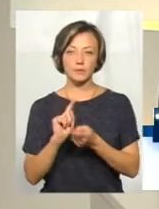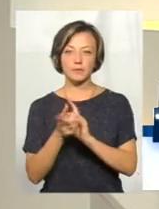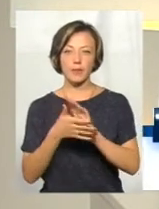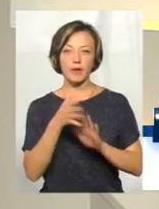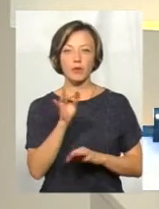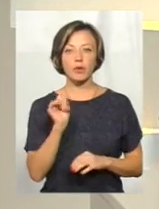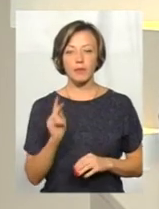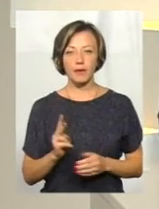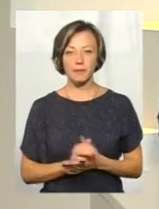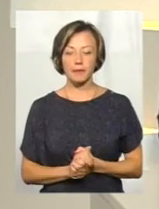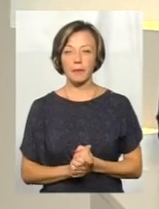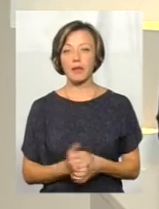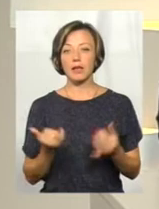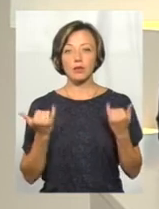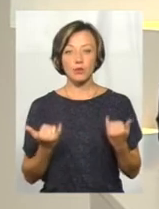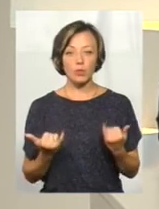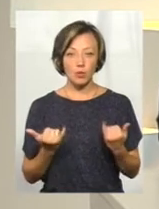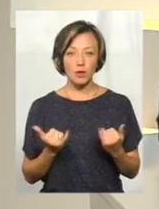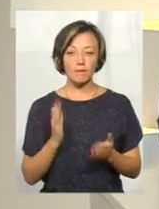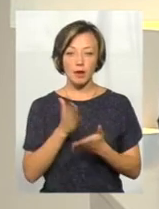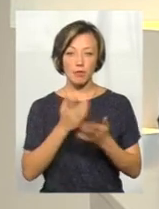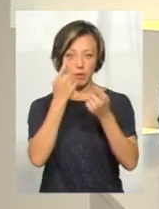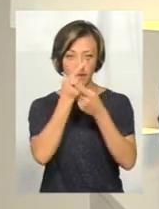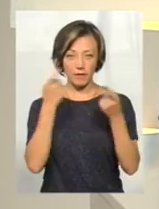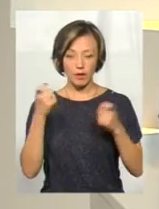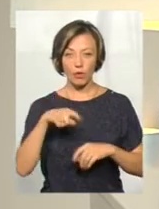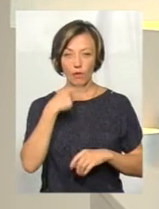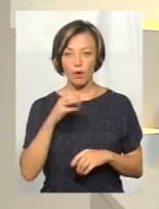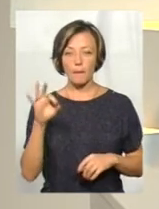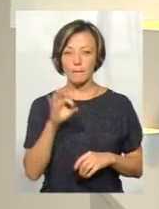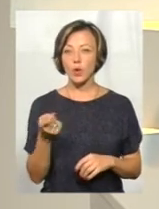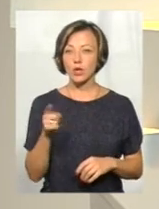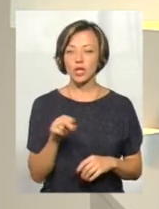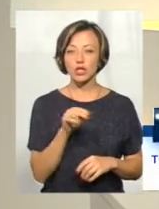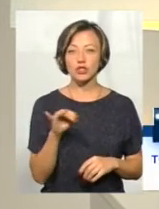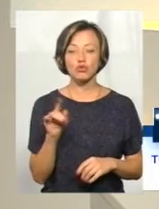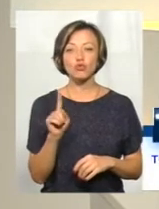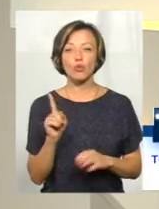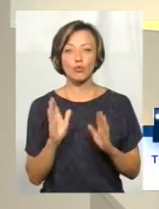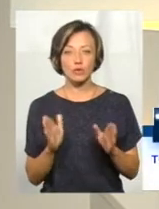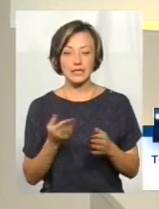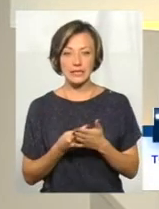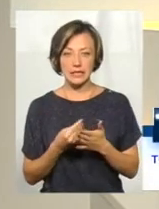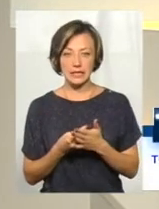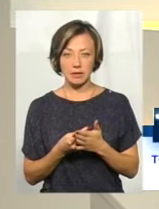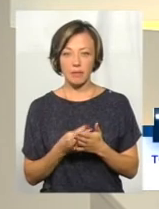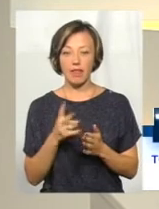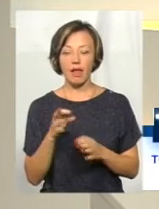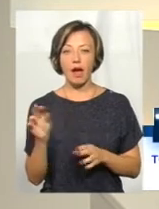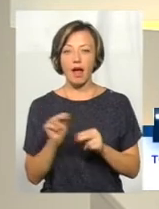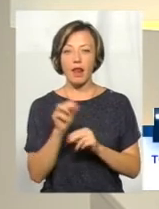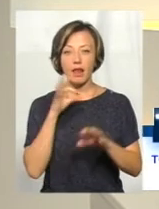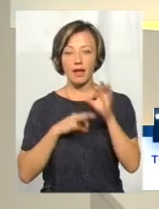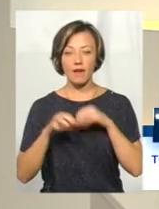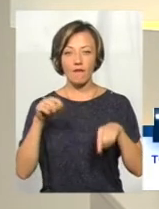мову Ольга Рибак. І сьогодні ми у прямому ефірі говоримо про те, що буде з цінами на ліки восени.